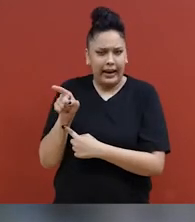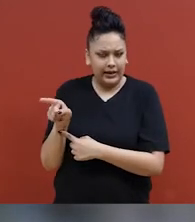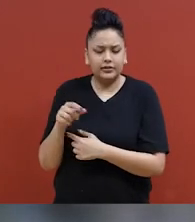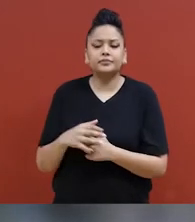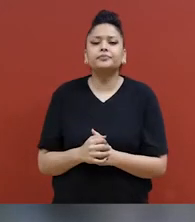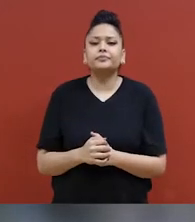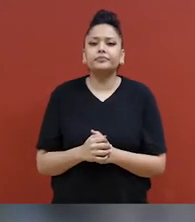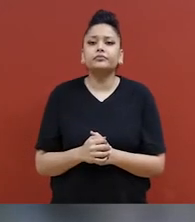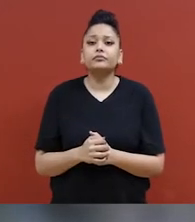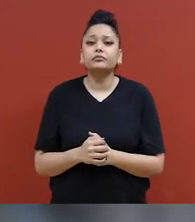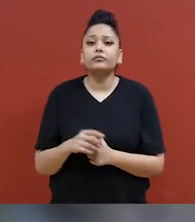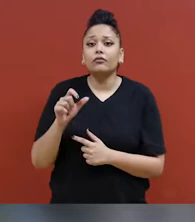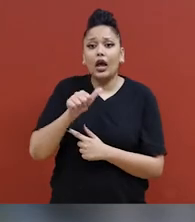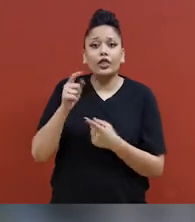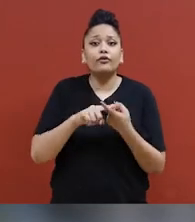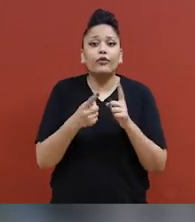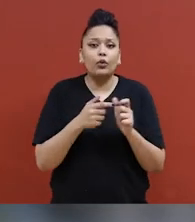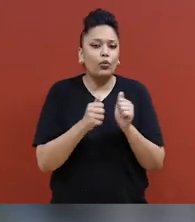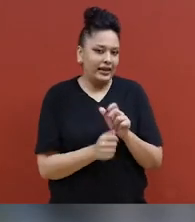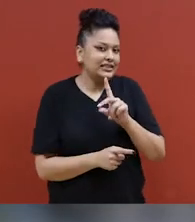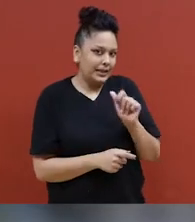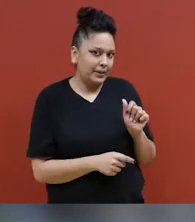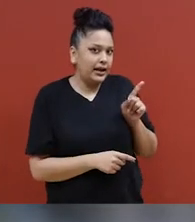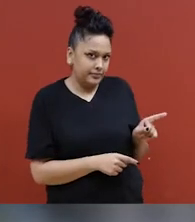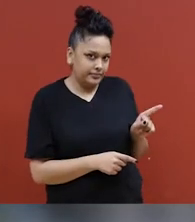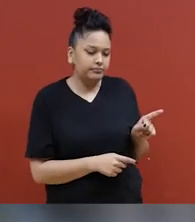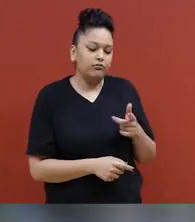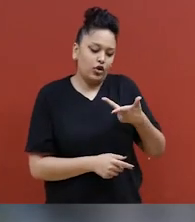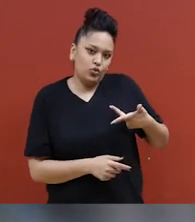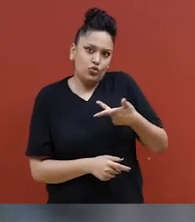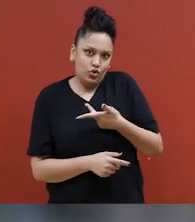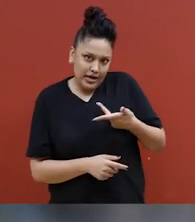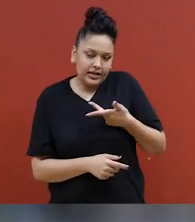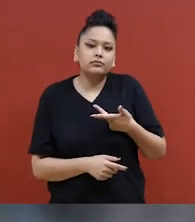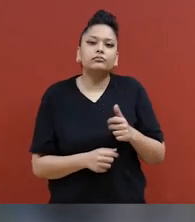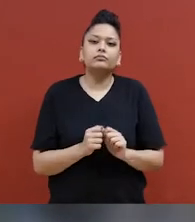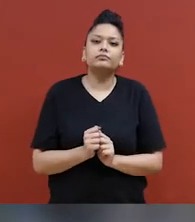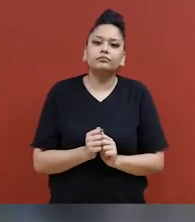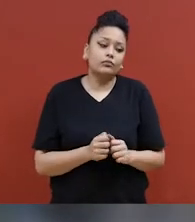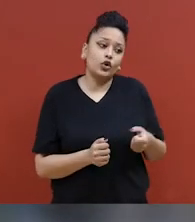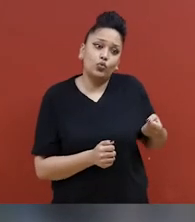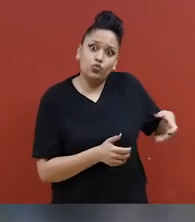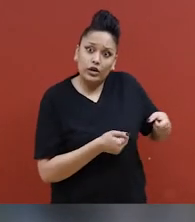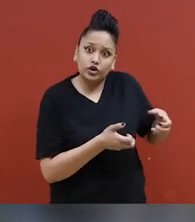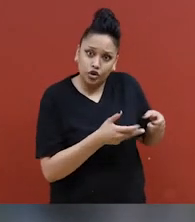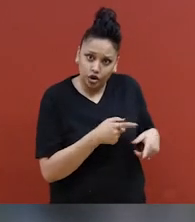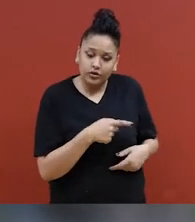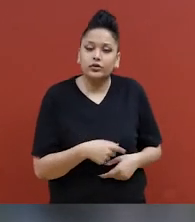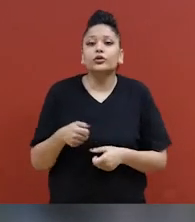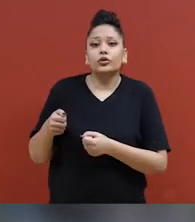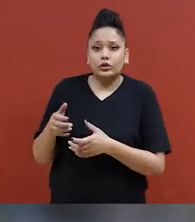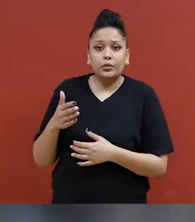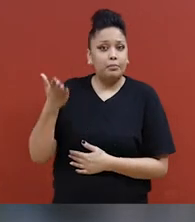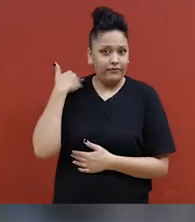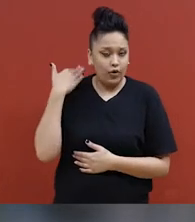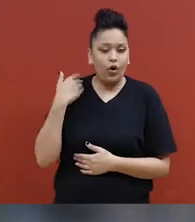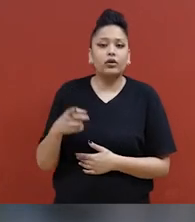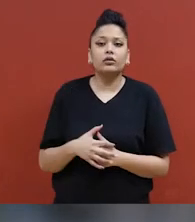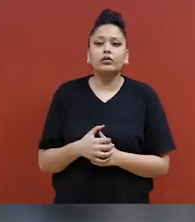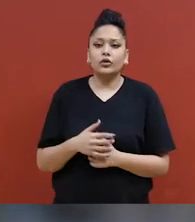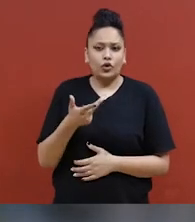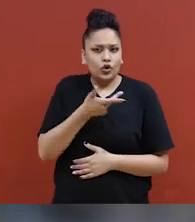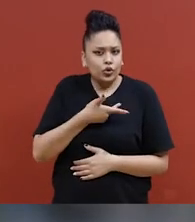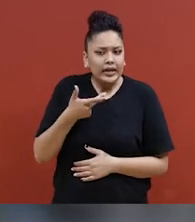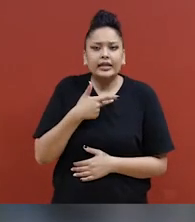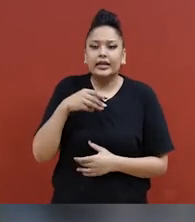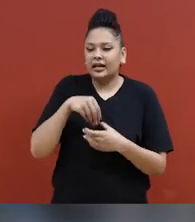autre ami. Ce dernier avait un handicap physique, visible, et utilisé un fauteuil roulant manuel. À l